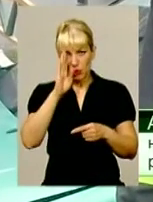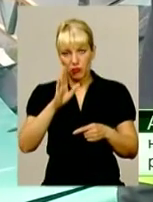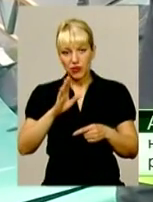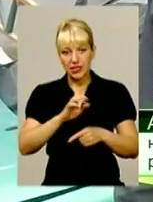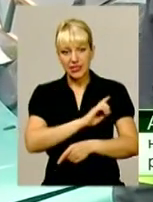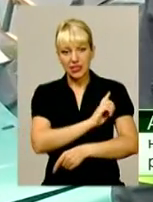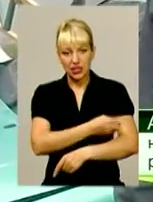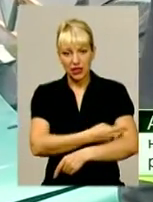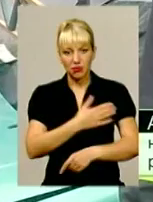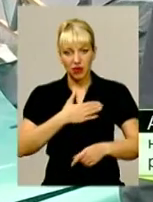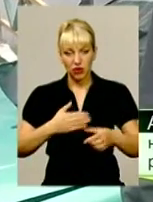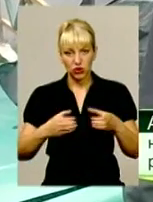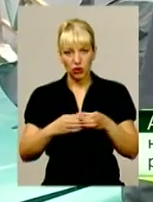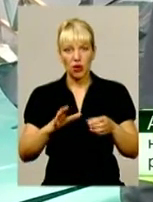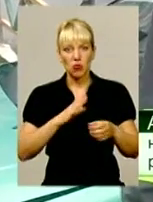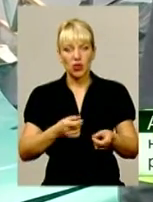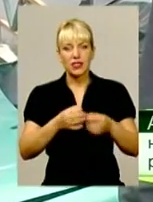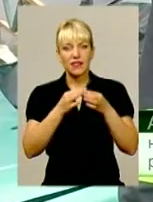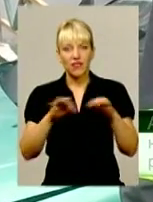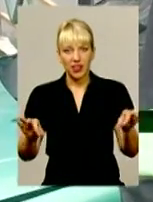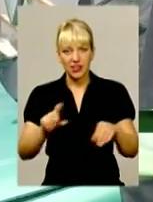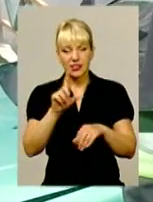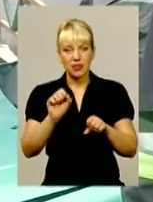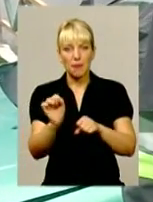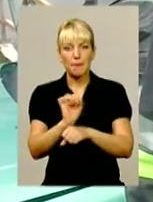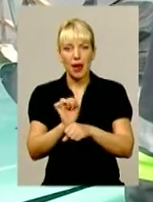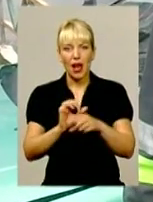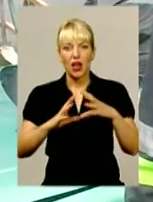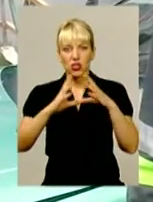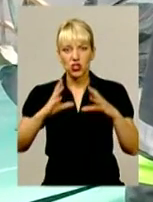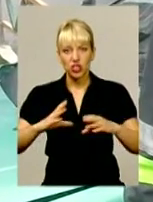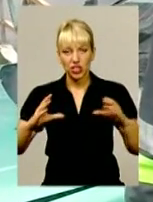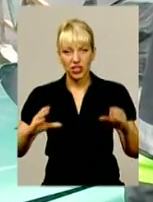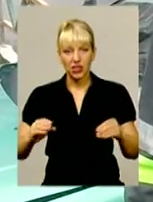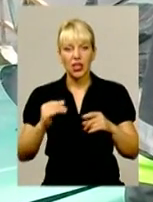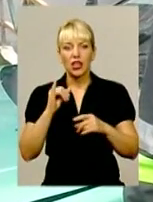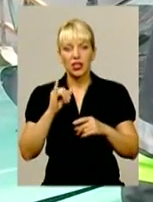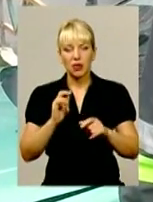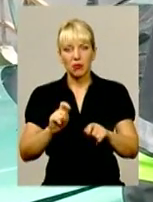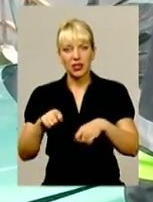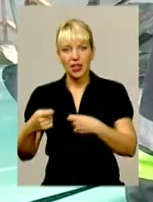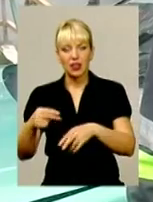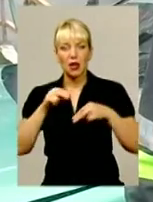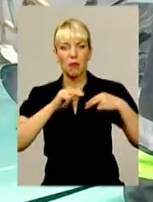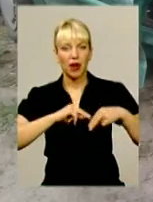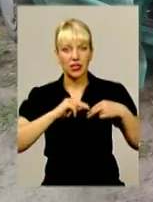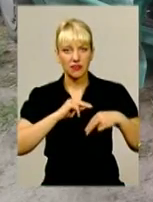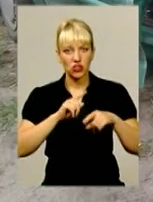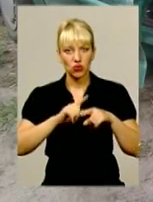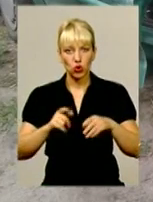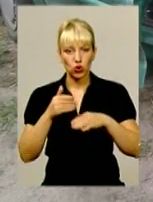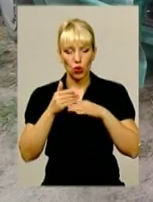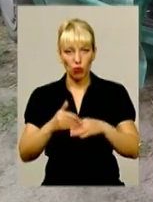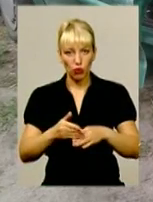потерпілого та звільнені його з машини та передання для працівників ДЗСМШ-4. Потерпілий був живий».